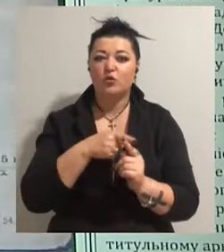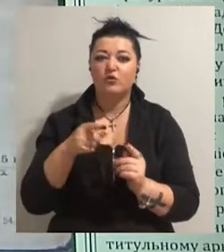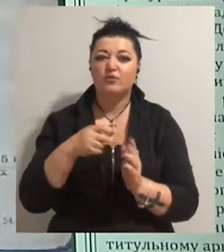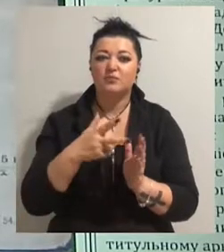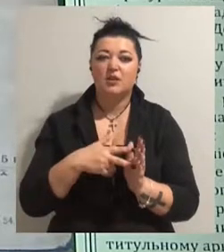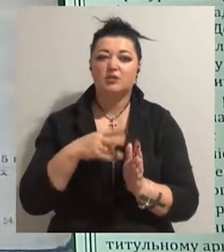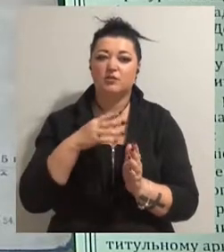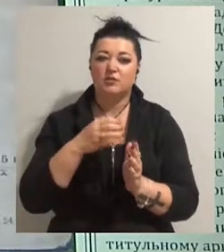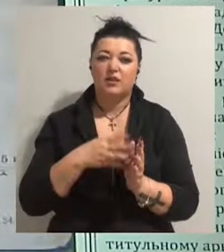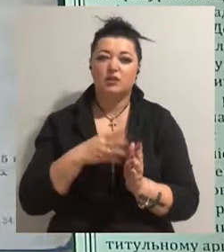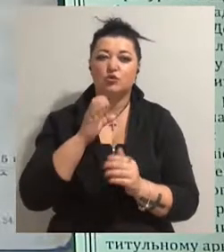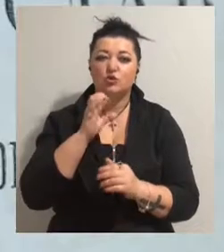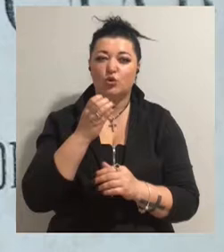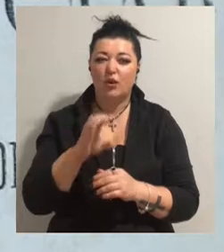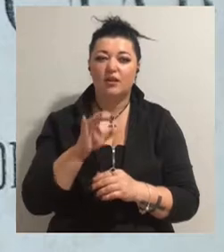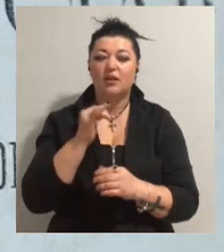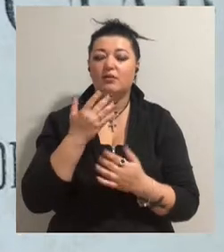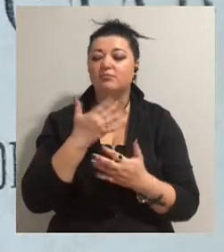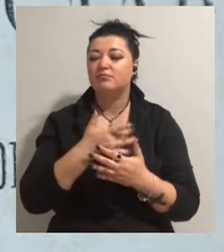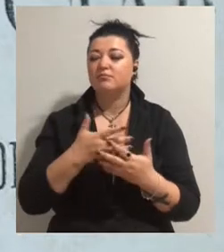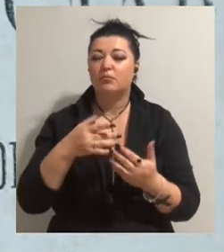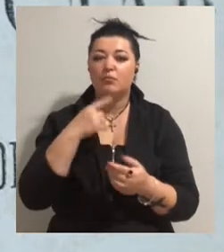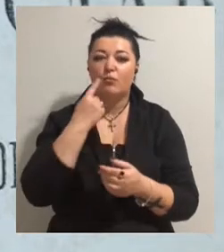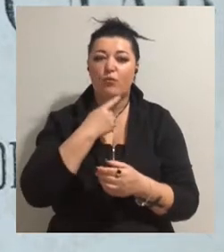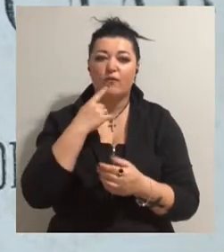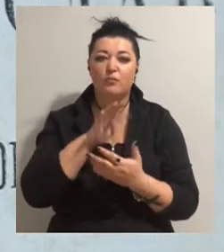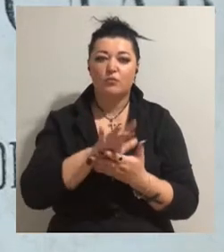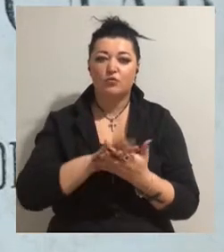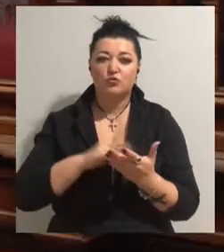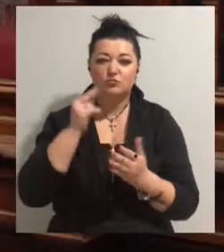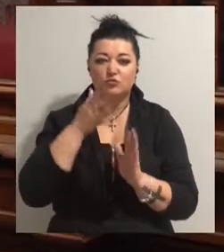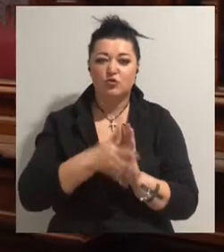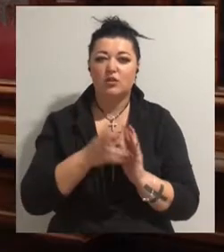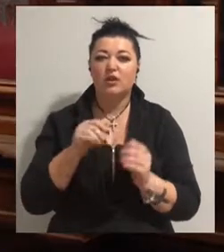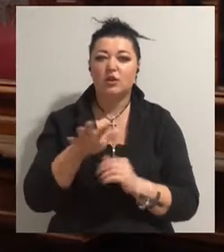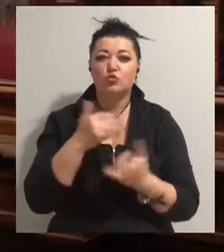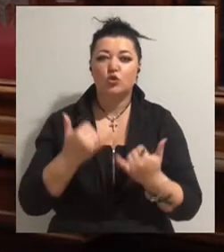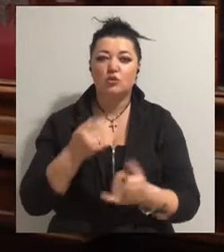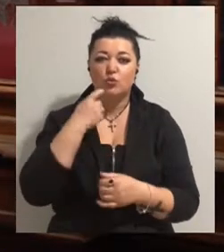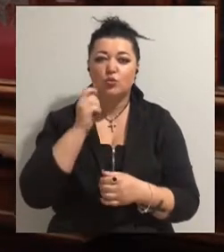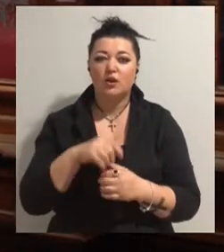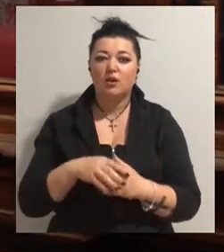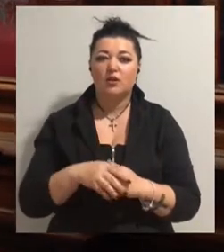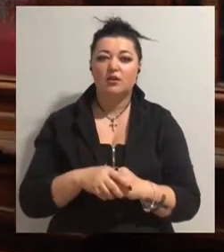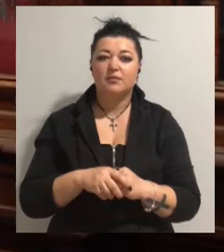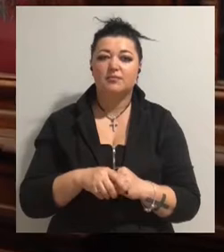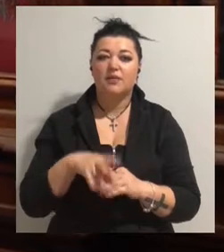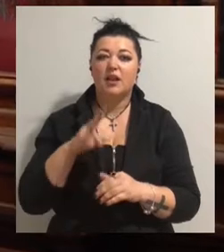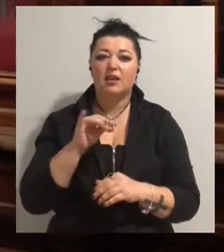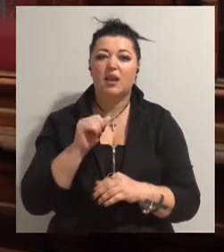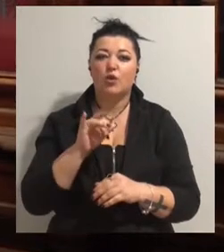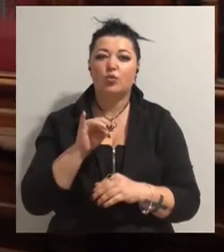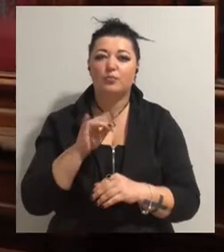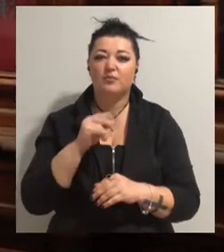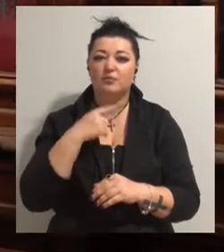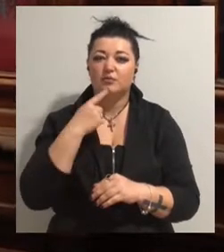надруковані будь-якою мовою впродовж того часу на території сучасної України. Зараз йде велика робота по створенню